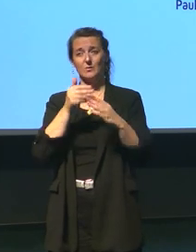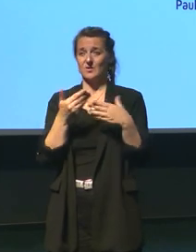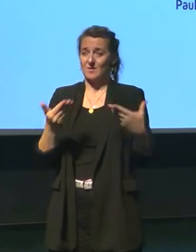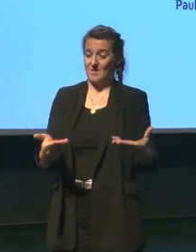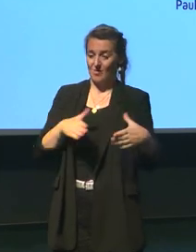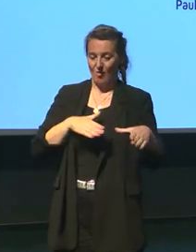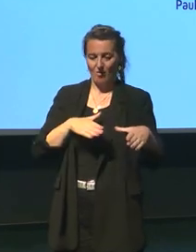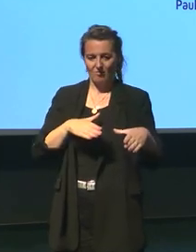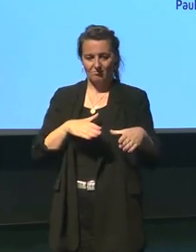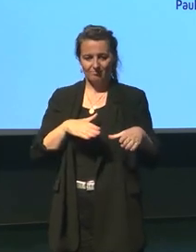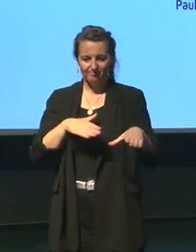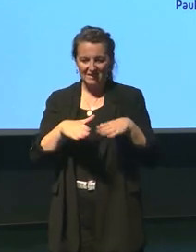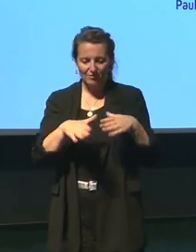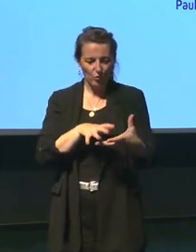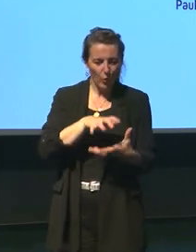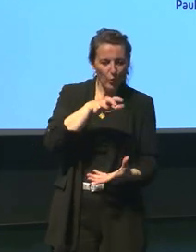actuellement